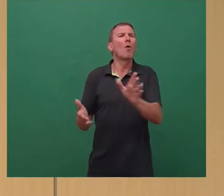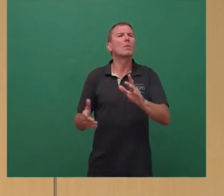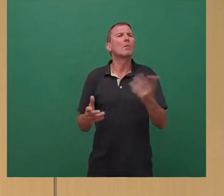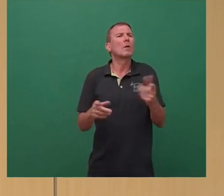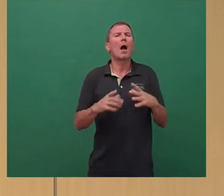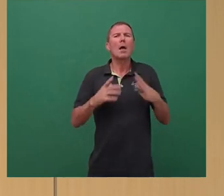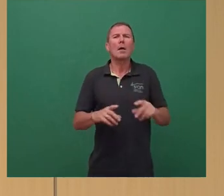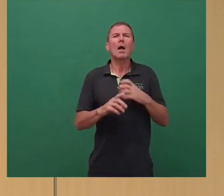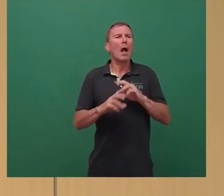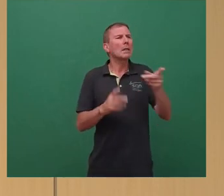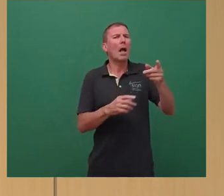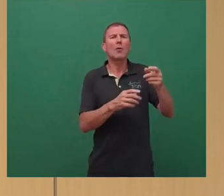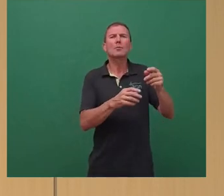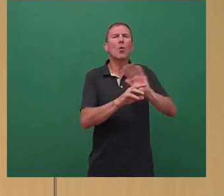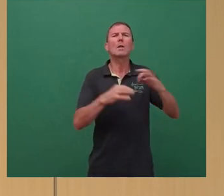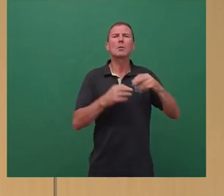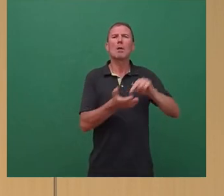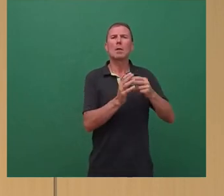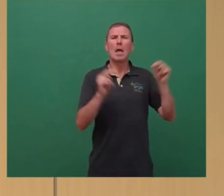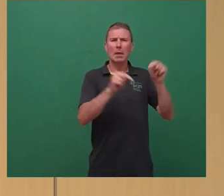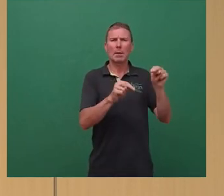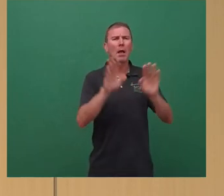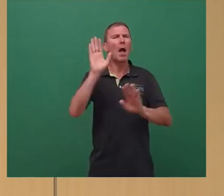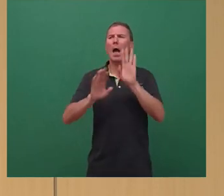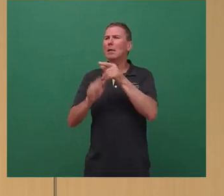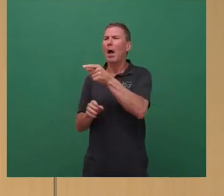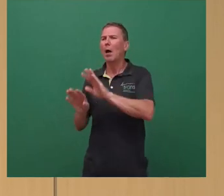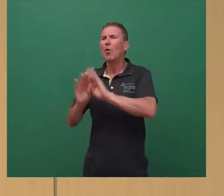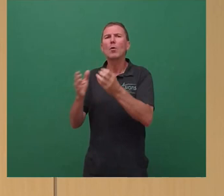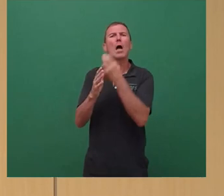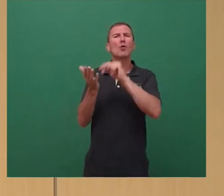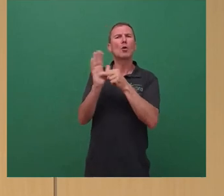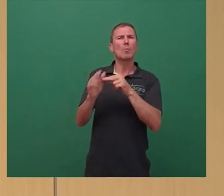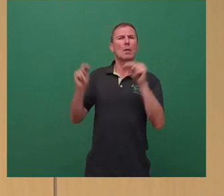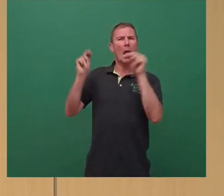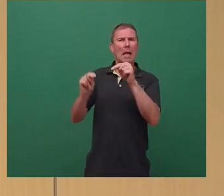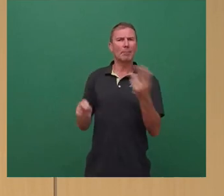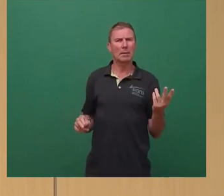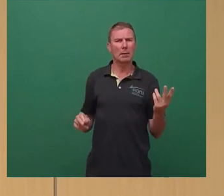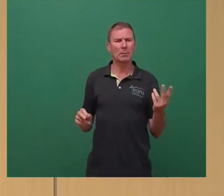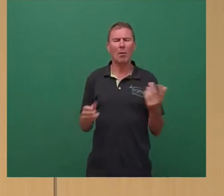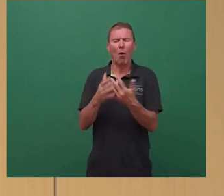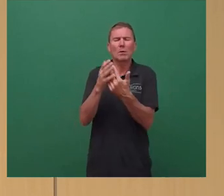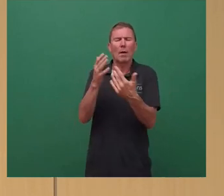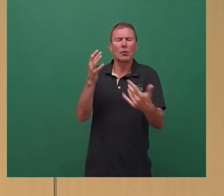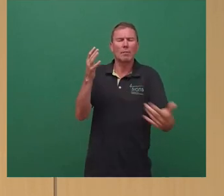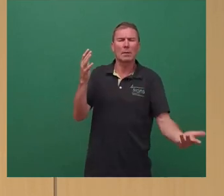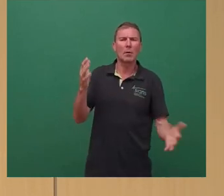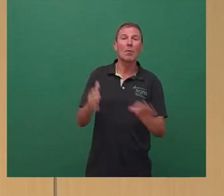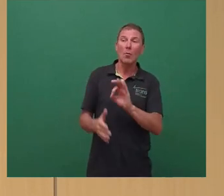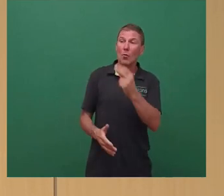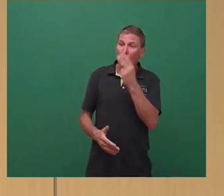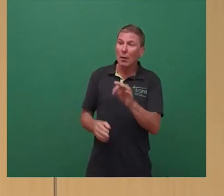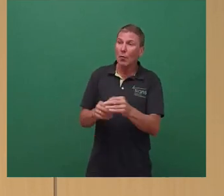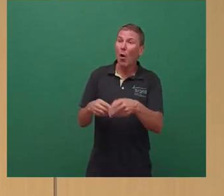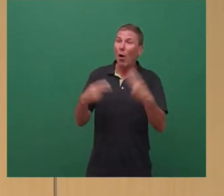Aspekte, Gutachten zu Theater ohne Berücksichtigung kulturpolitischer Aspekte und so weiter. Und Gutachten für öffentliche